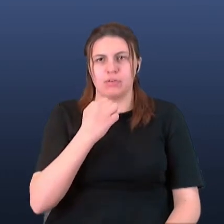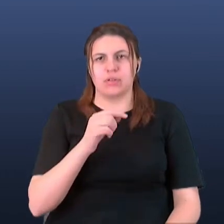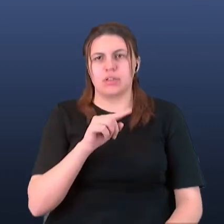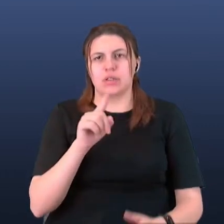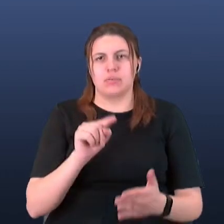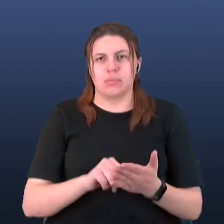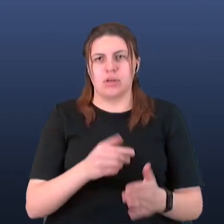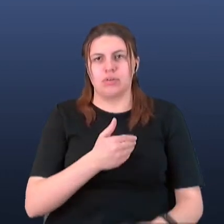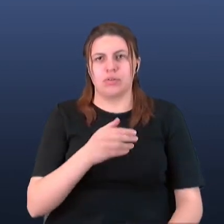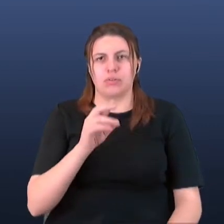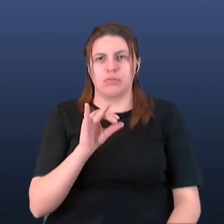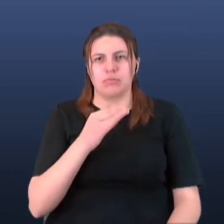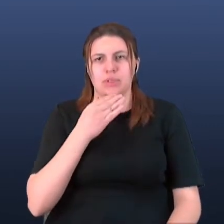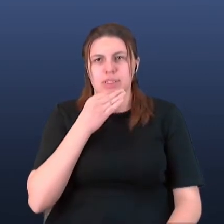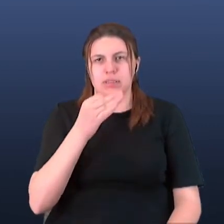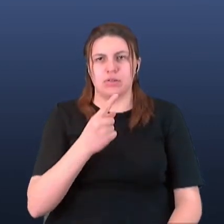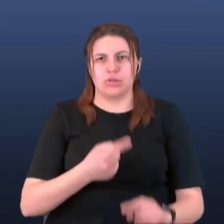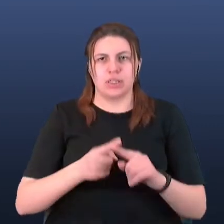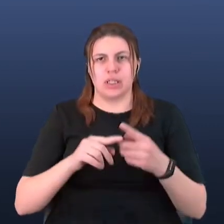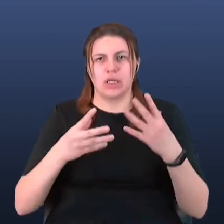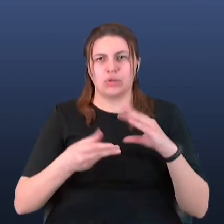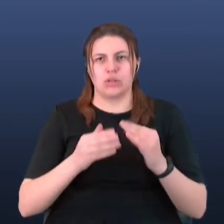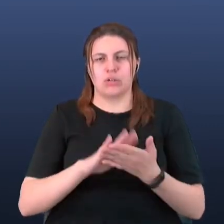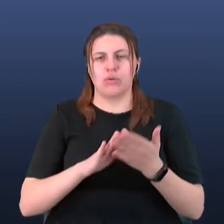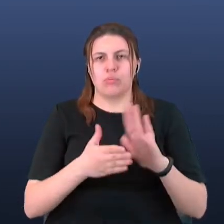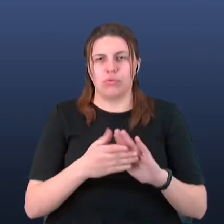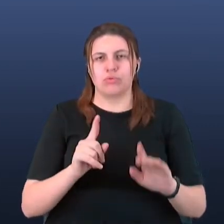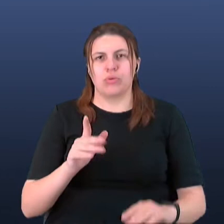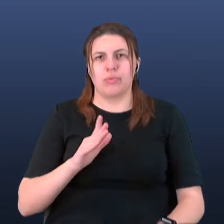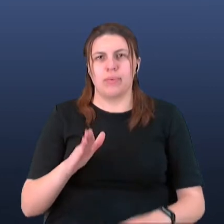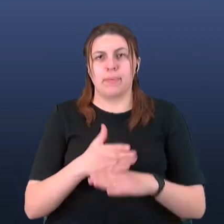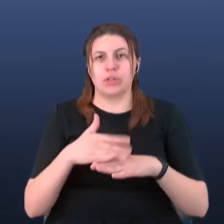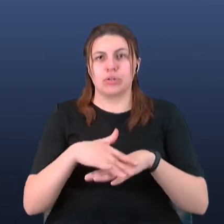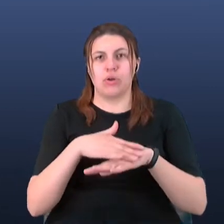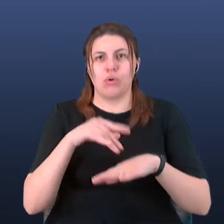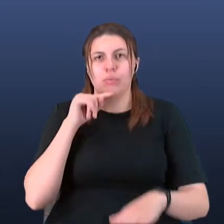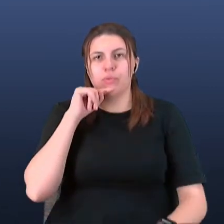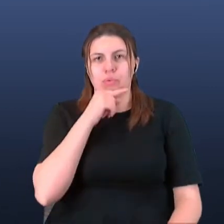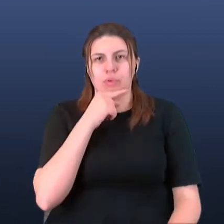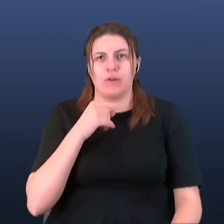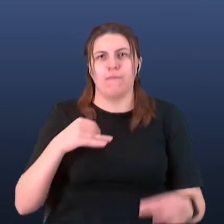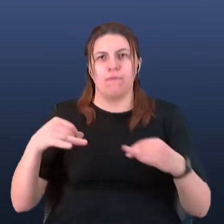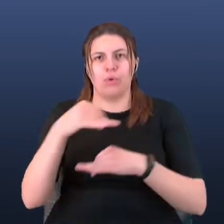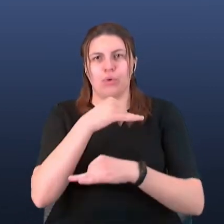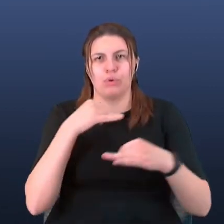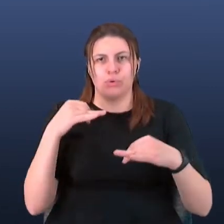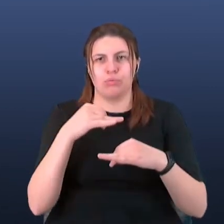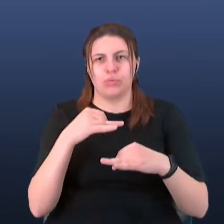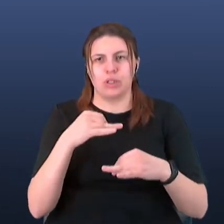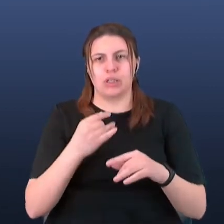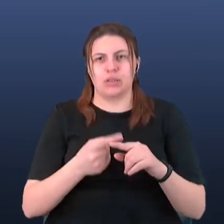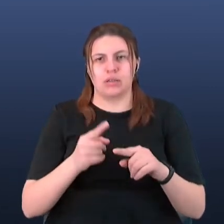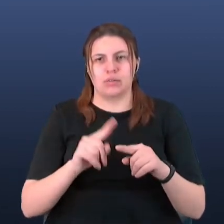це результат домовленості, який відбувався на Міжнародному економічному форумі минулого року в Маріуполі. Це домовленості між президентом України